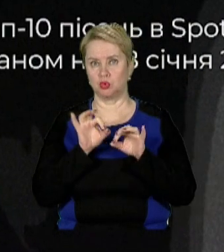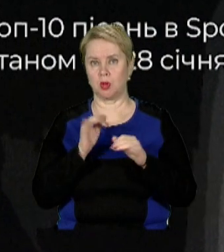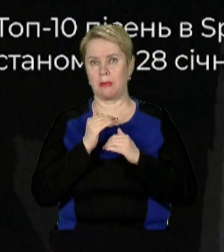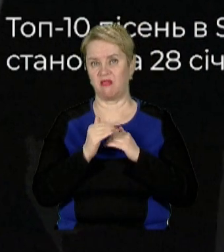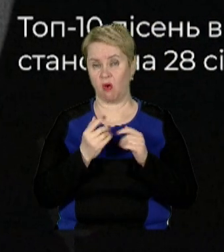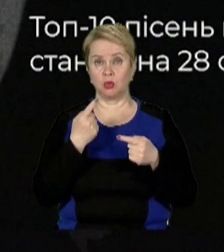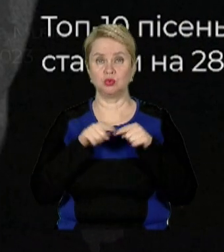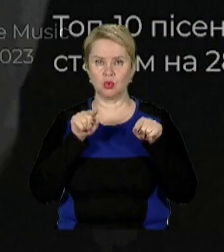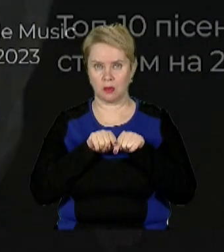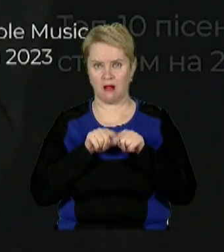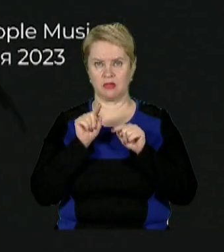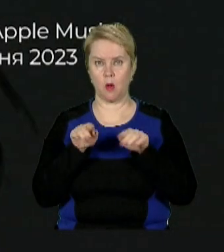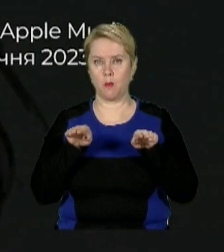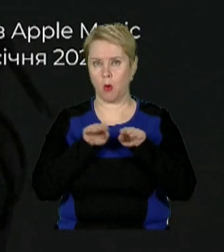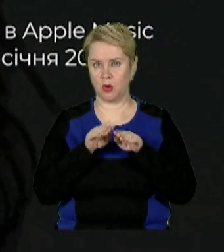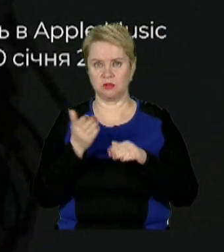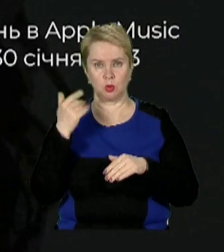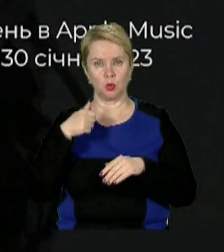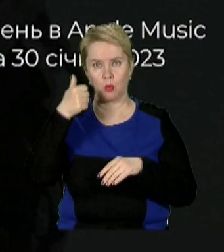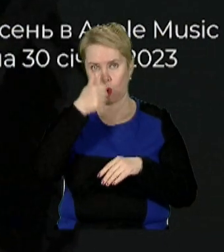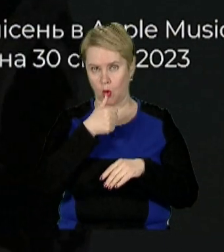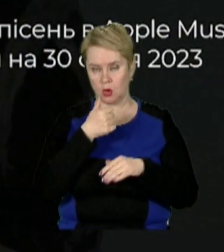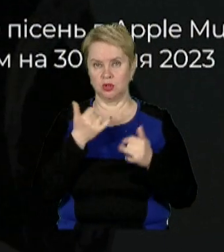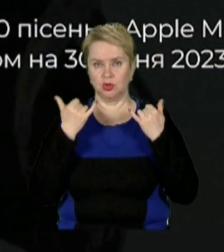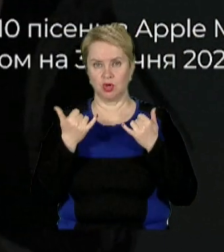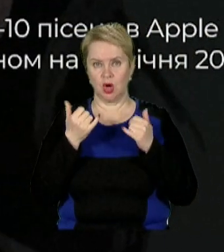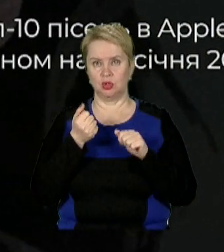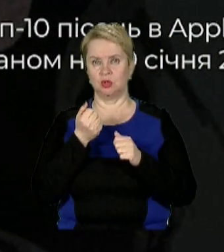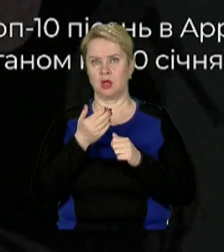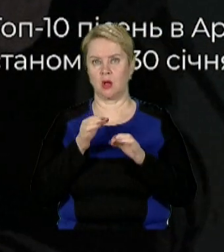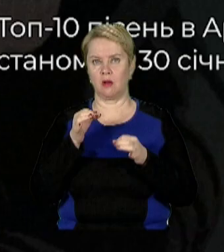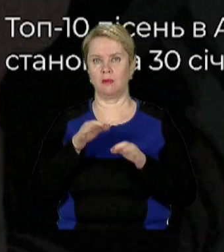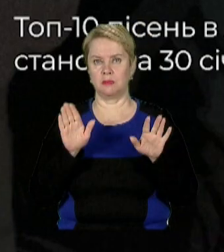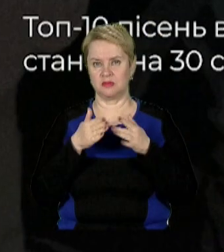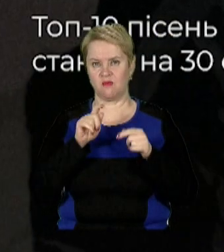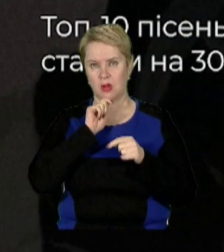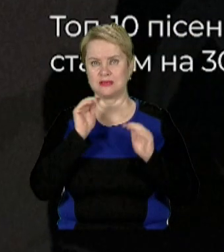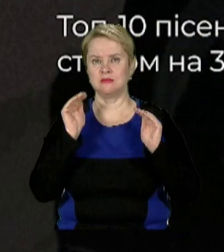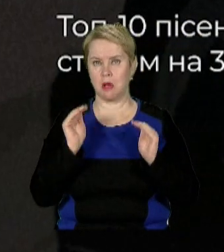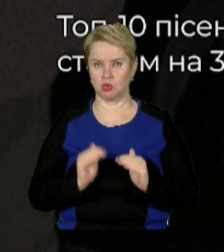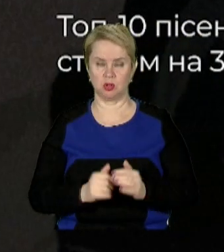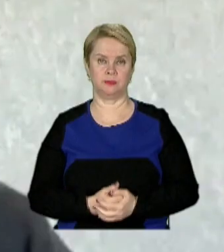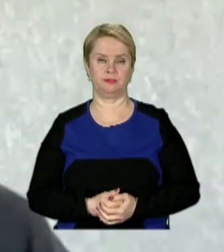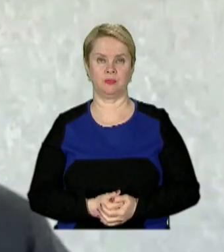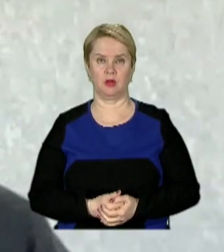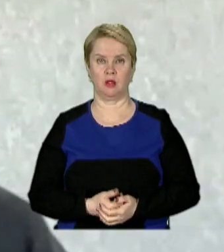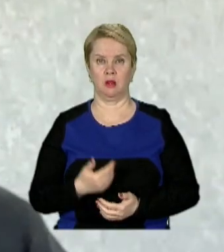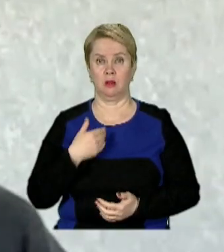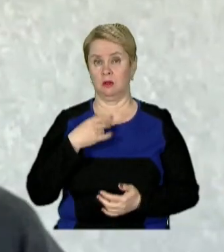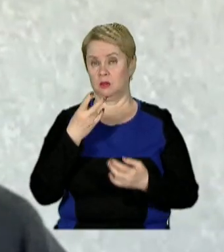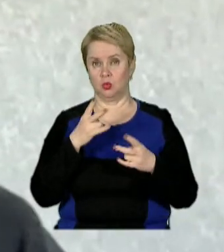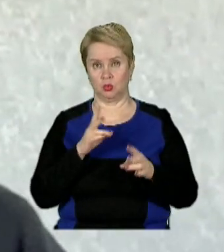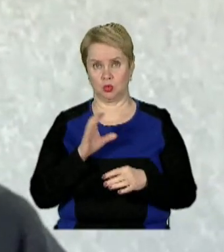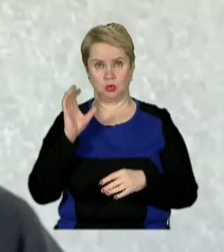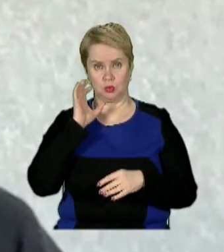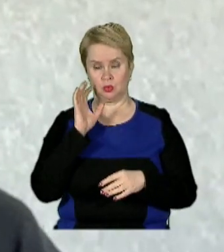платформах. Щоправда, в порівнянні з минулим роком, зараз частка російського контенту в Україні зменшилась. Чому не треба слухати